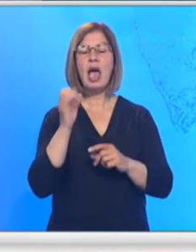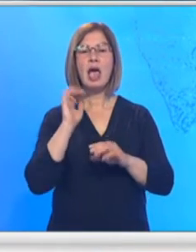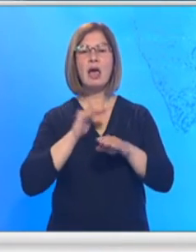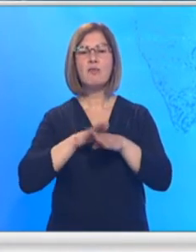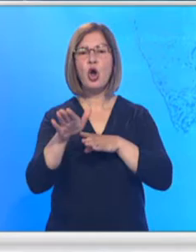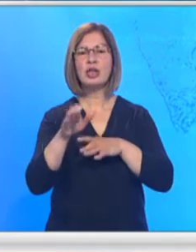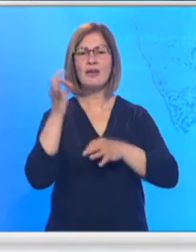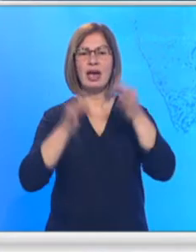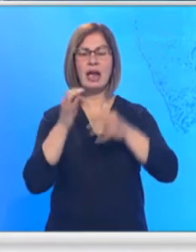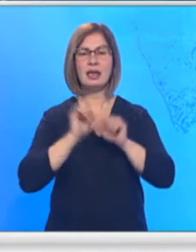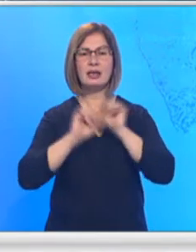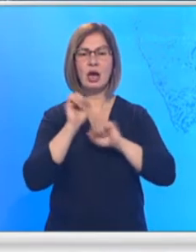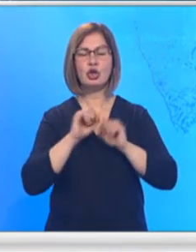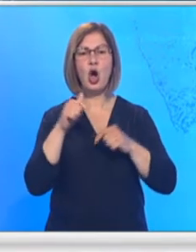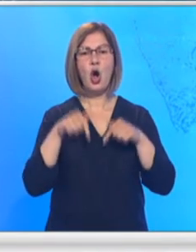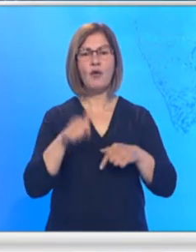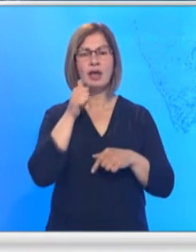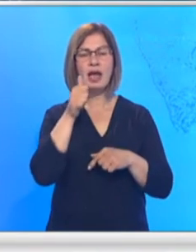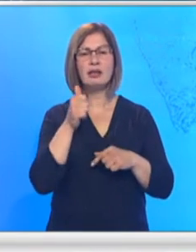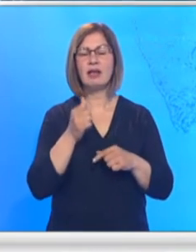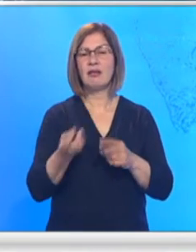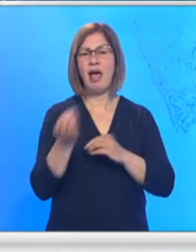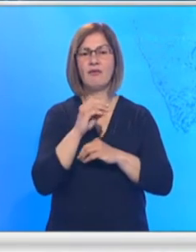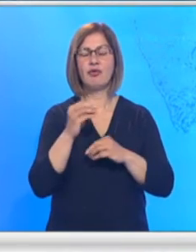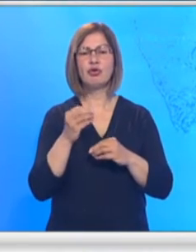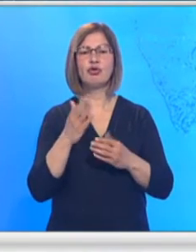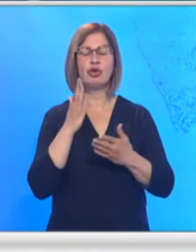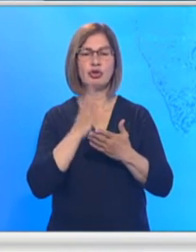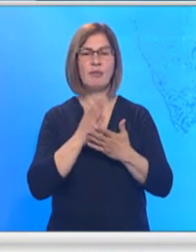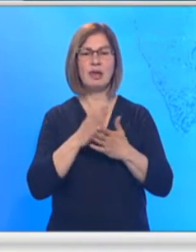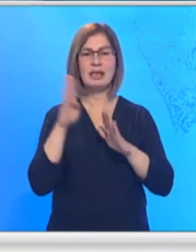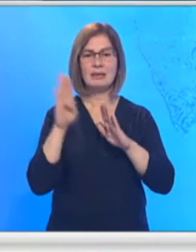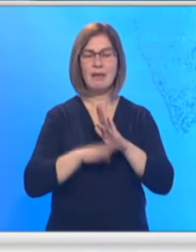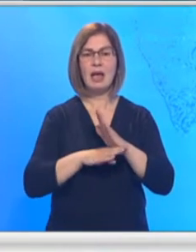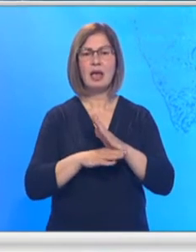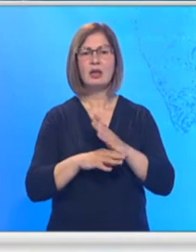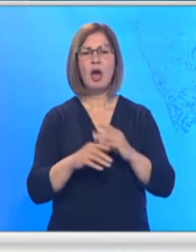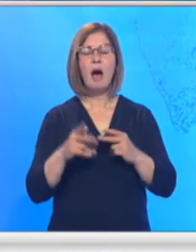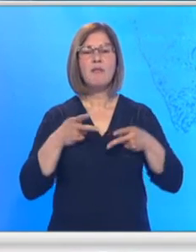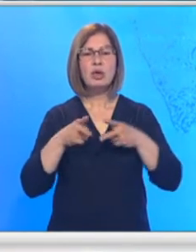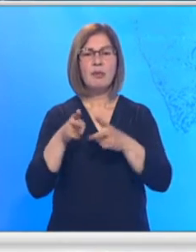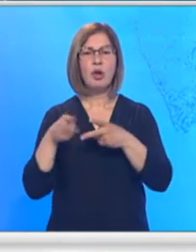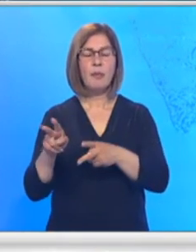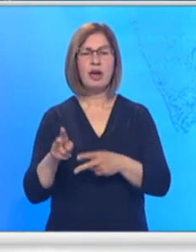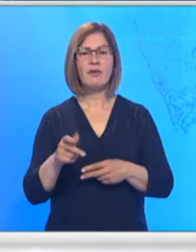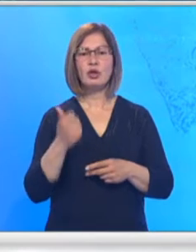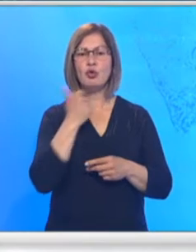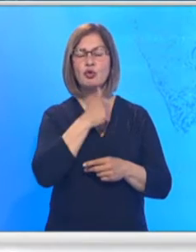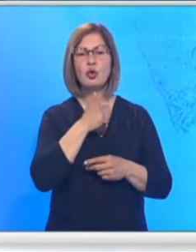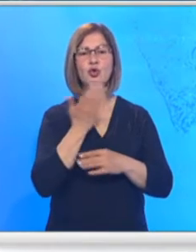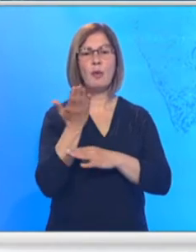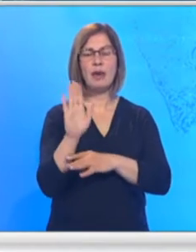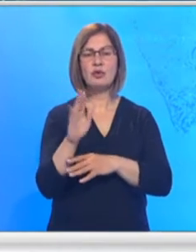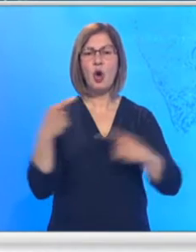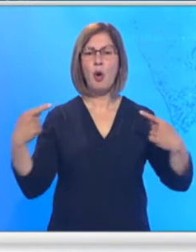umanjenje, inače, ovim revansom budžeta, petrpeće poljoprivreda, čak nešto više od 584 milijona, što su kritikovali predstavnici